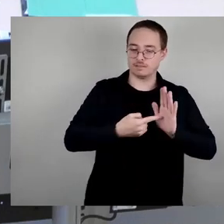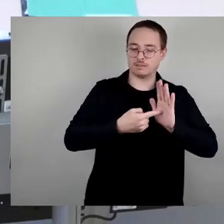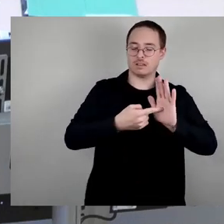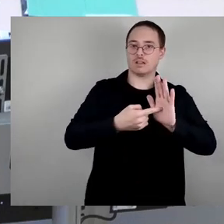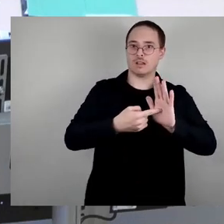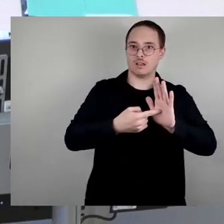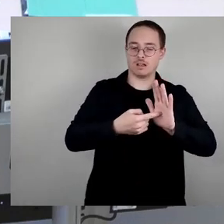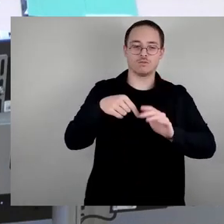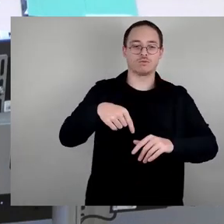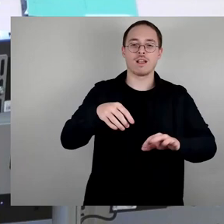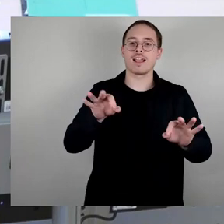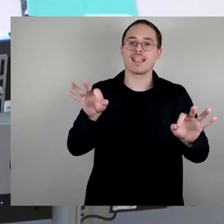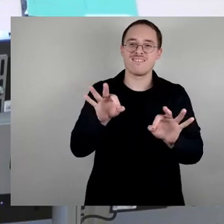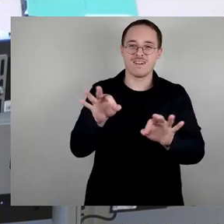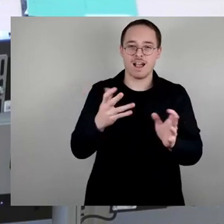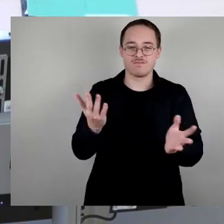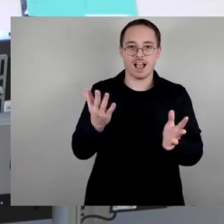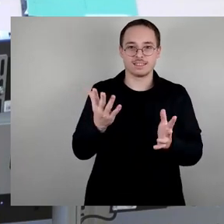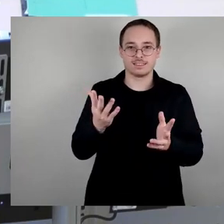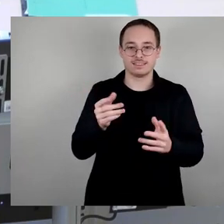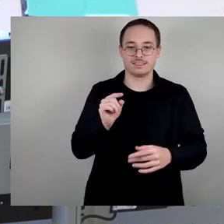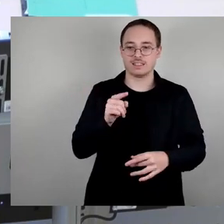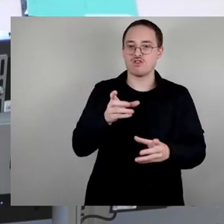angesprochen wird, auf den Leim zu gehen.